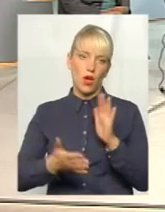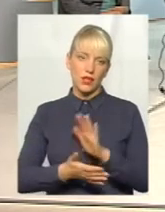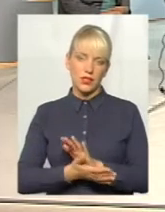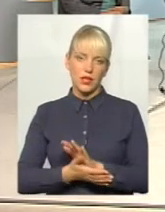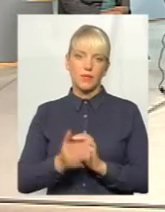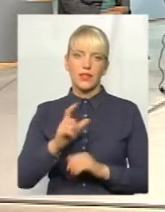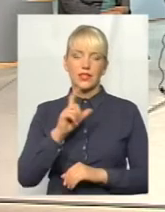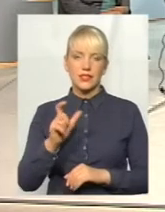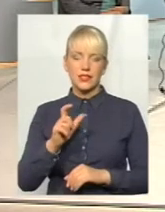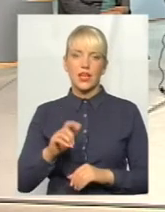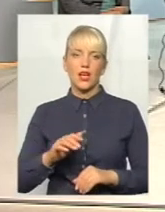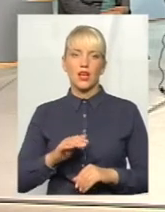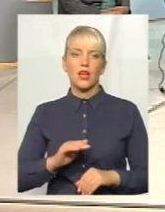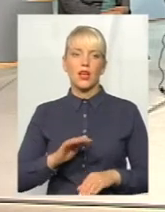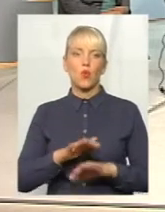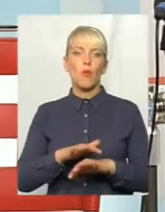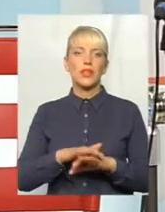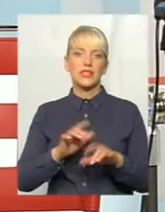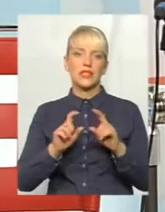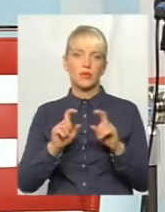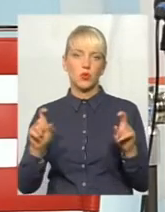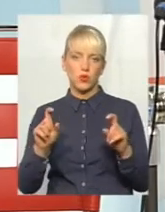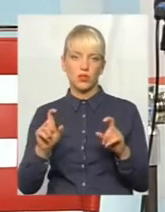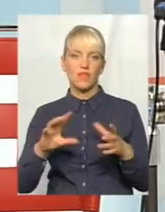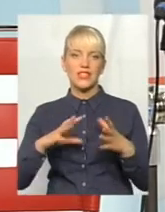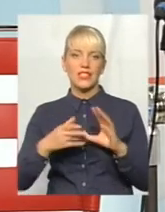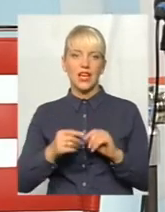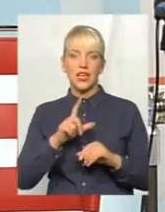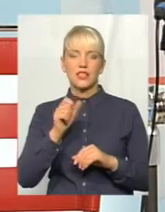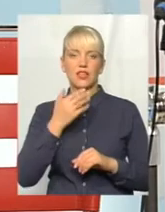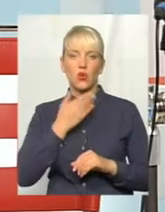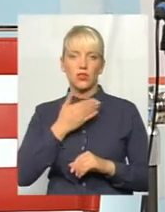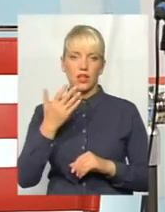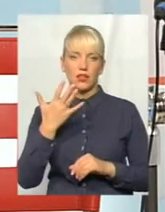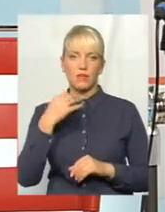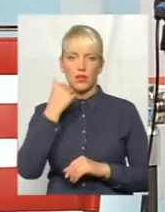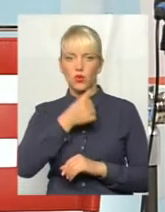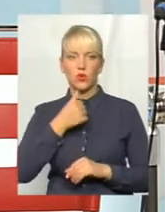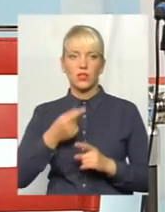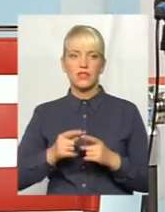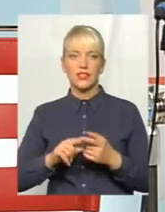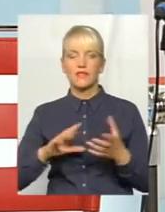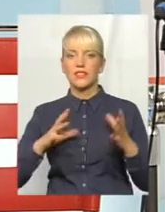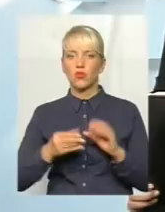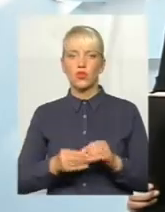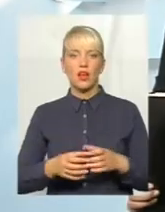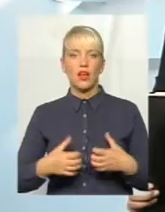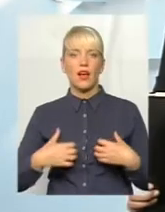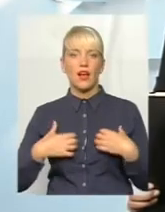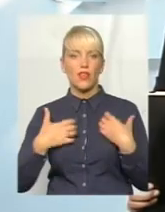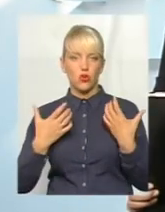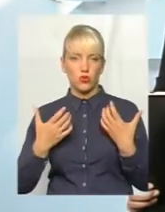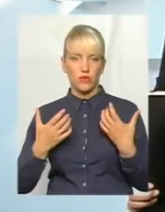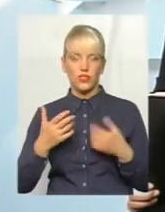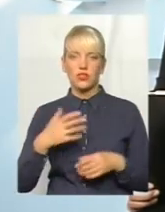комерційними установами взагалі за останні 5 років, це взагалі катастрофічно. По всій